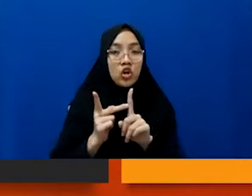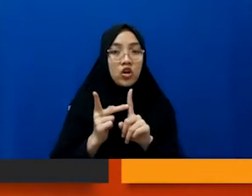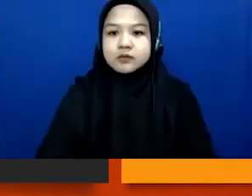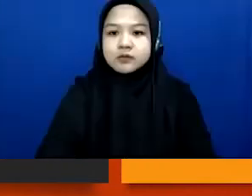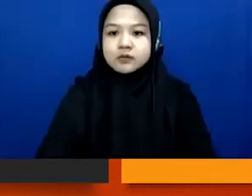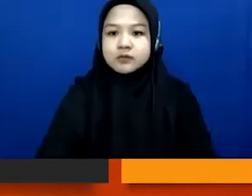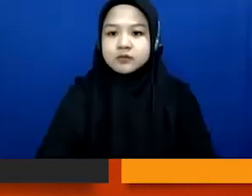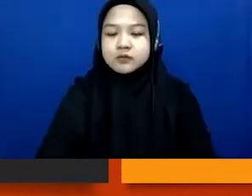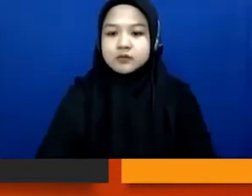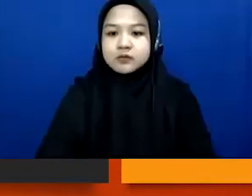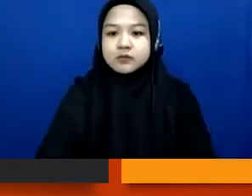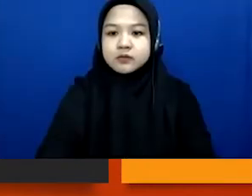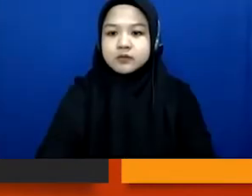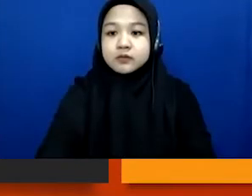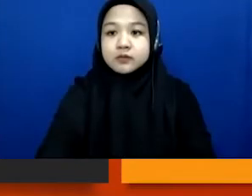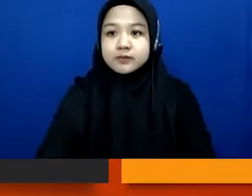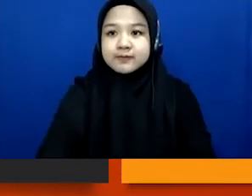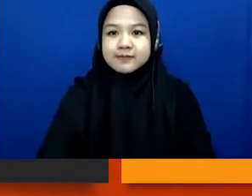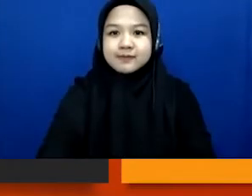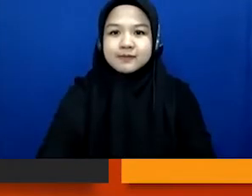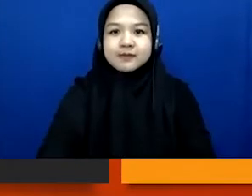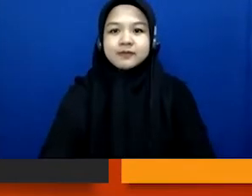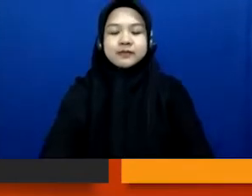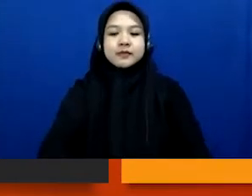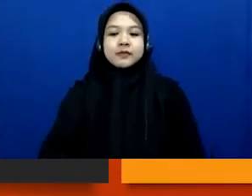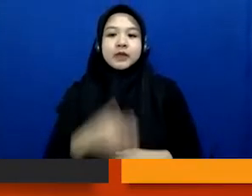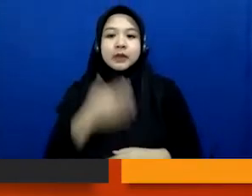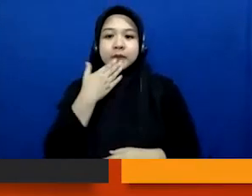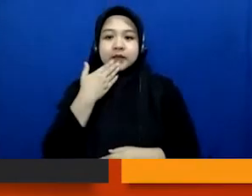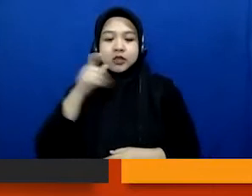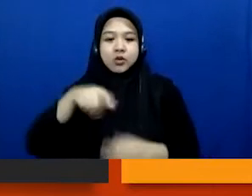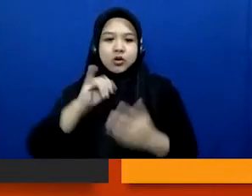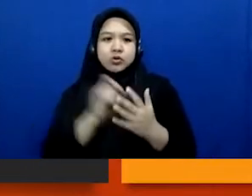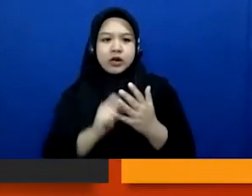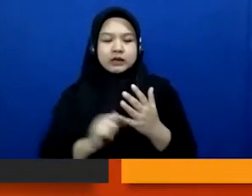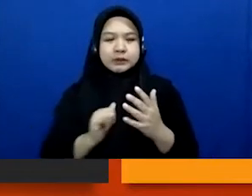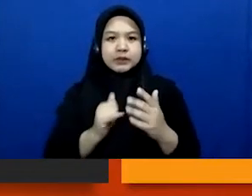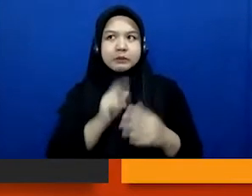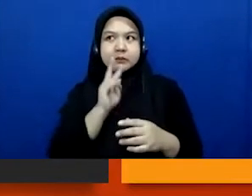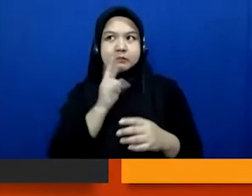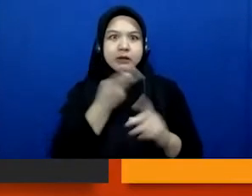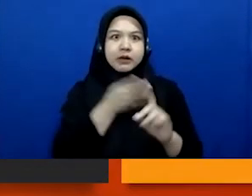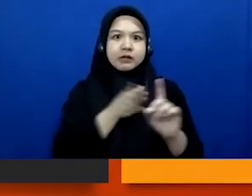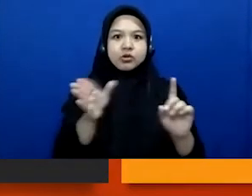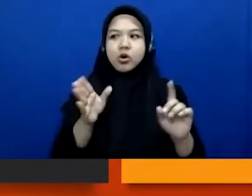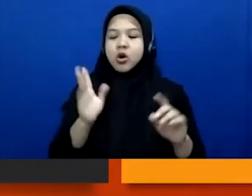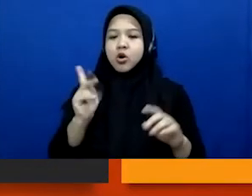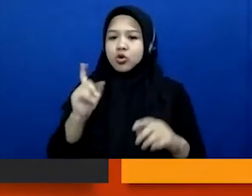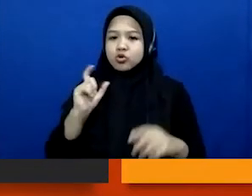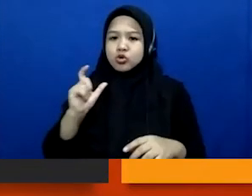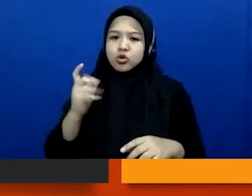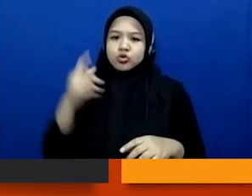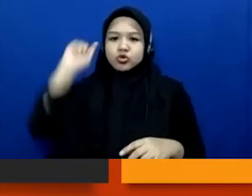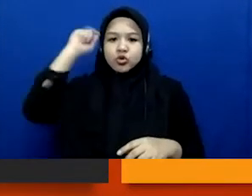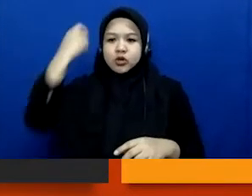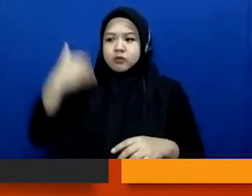mengecoh ini biasanya dilakukan oleh jurnalis ketika dia mengalami kesulitan untuk menembus